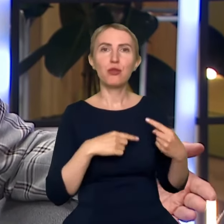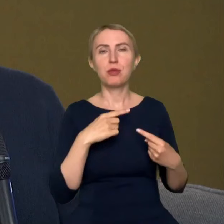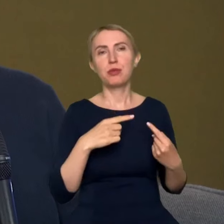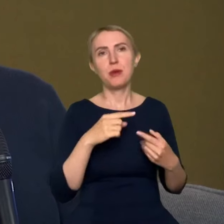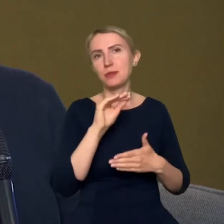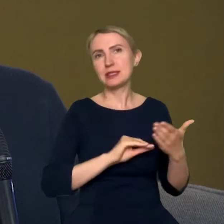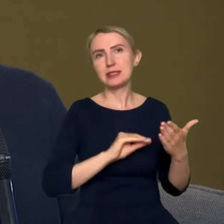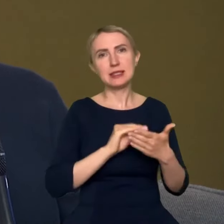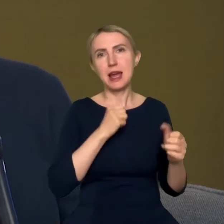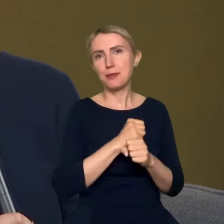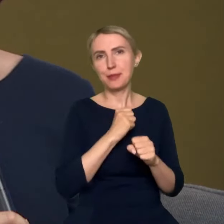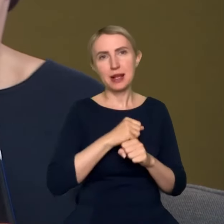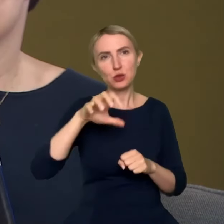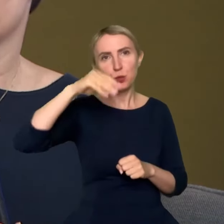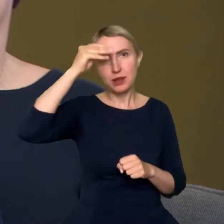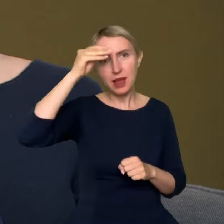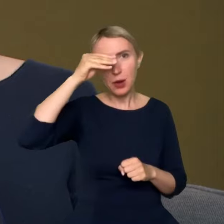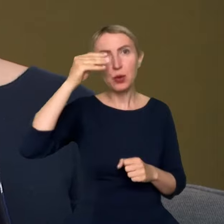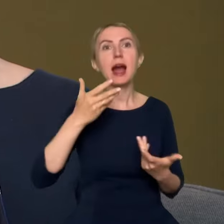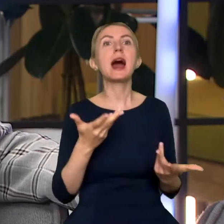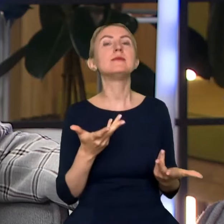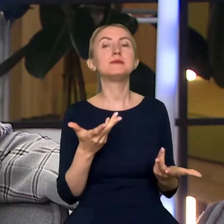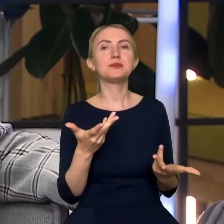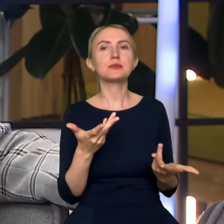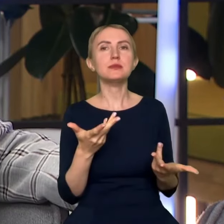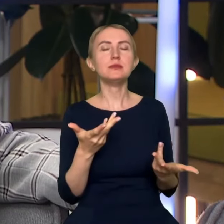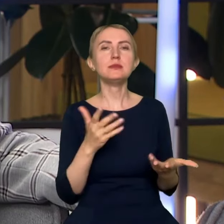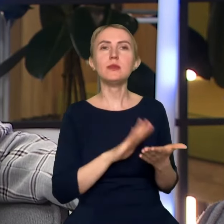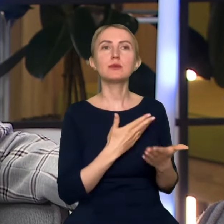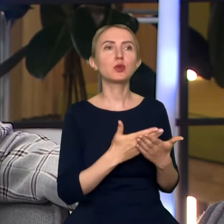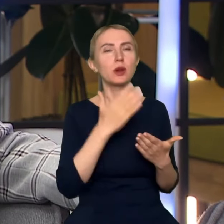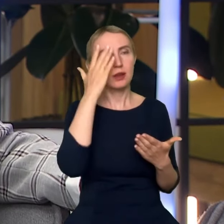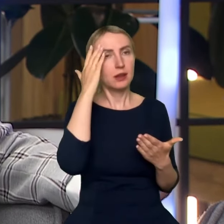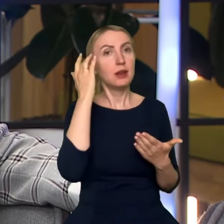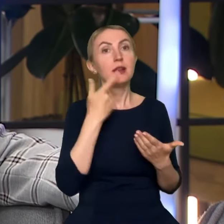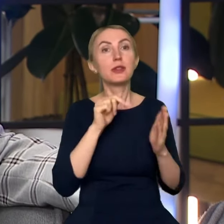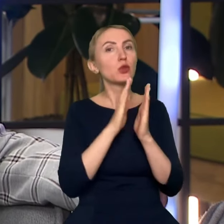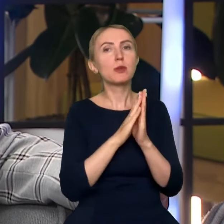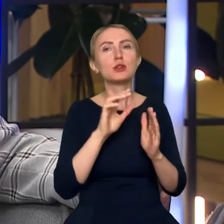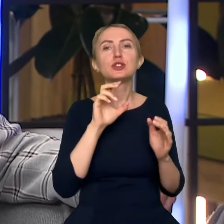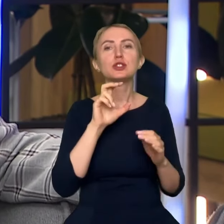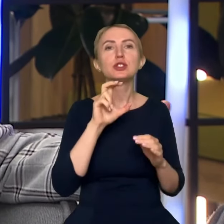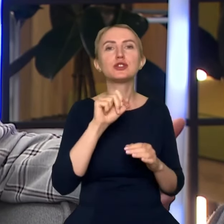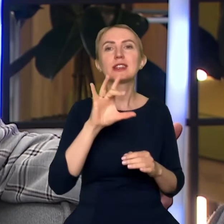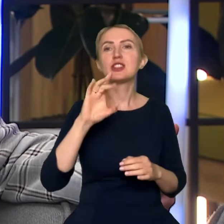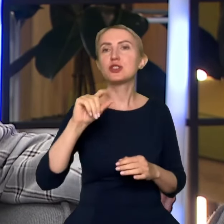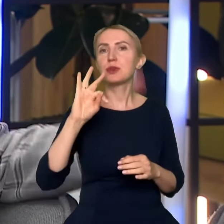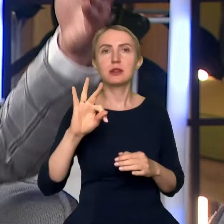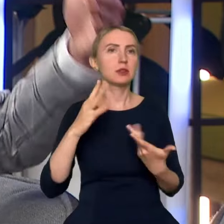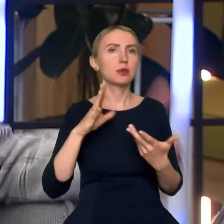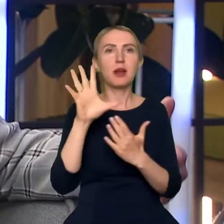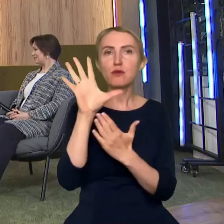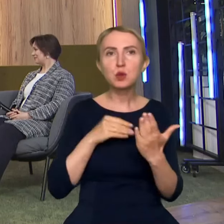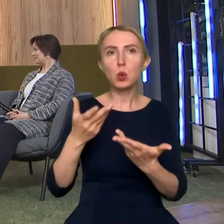prac naukowych, że ona już na przykład nie wrzuca, nie prosi czatu GPT, żeby napisał jej szablon, czy tam